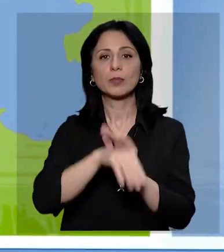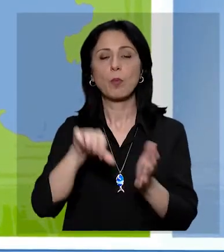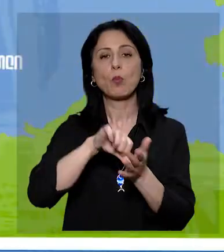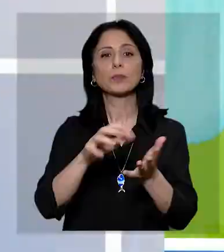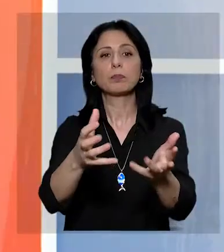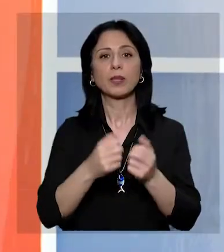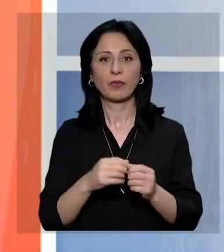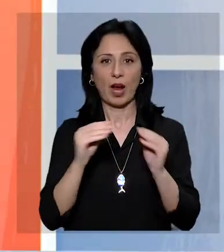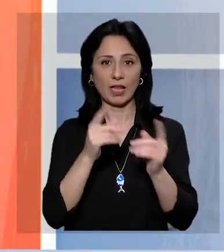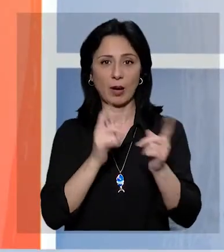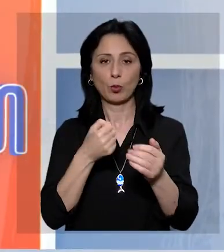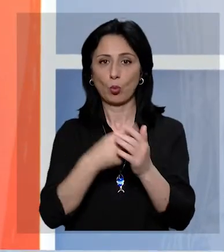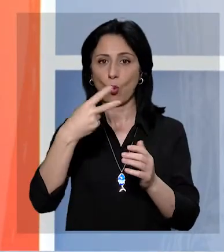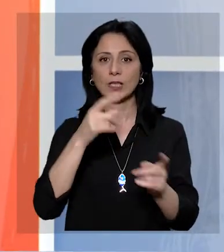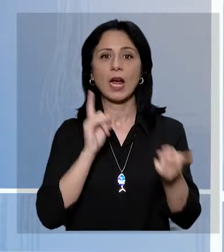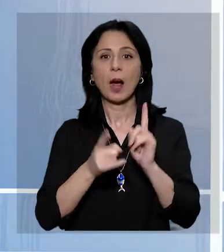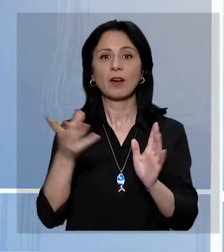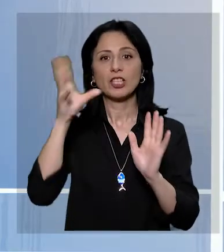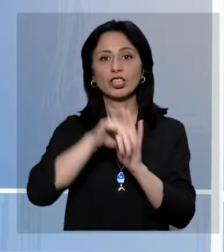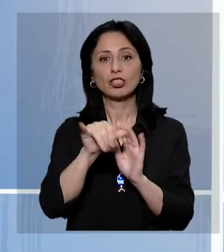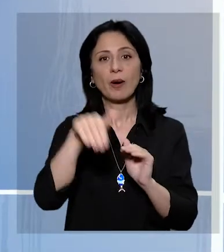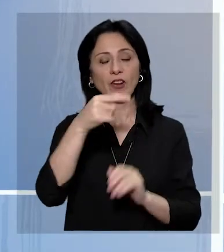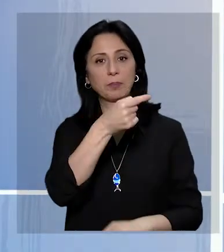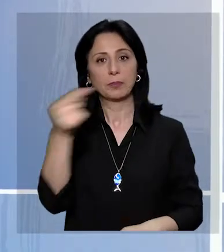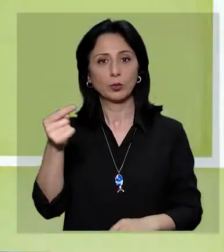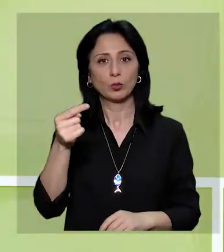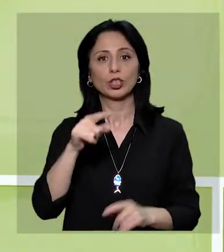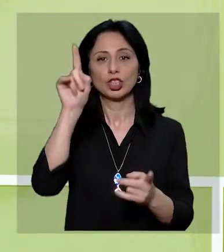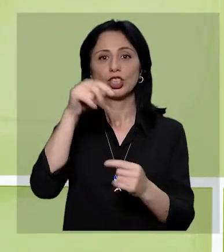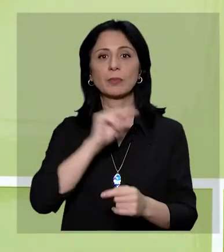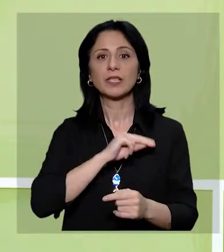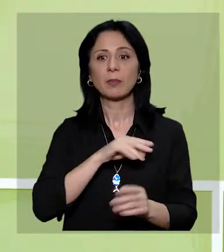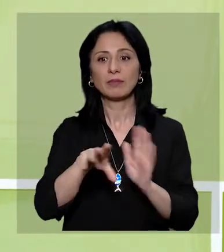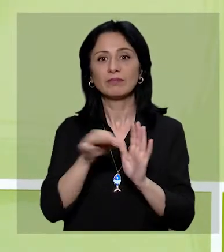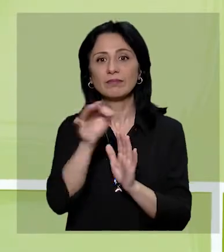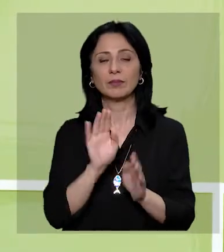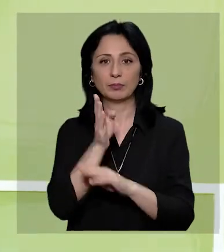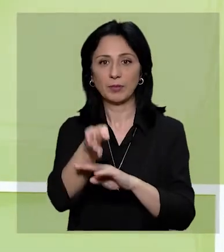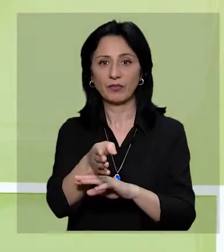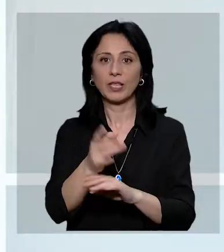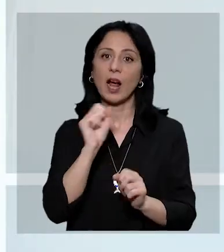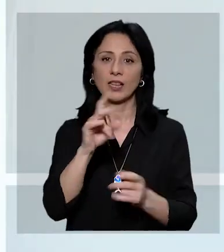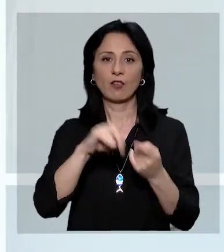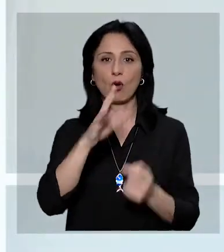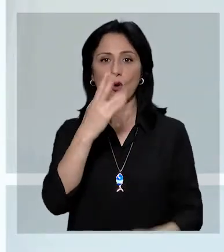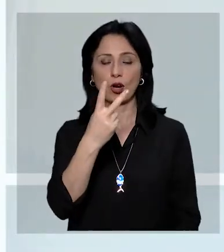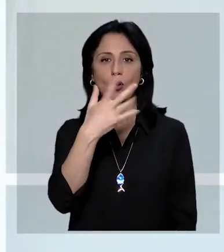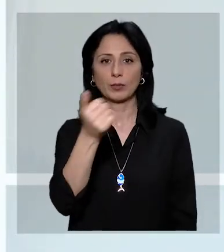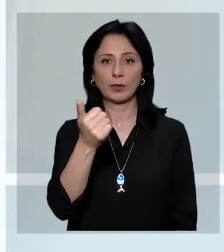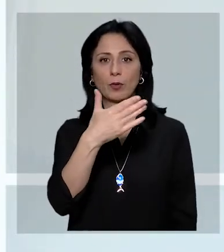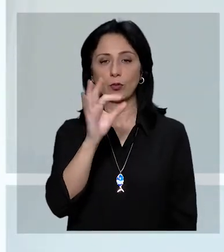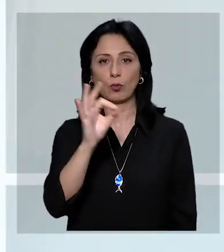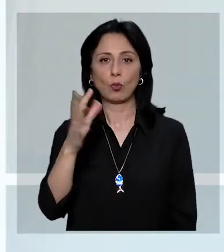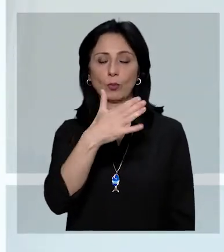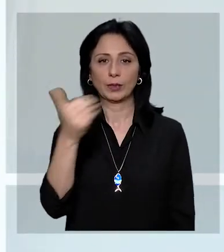İştirak etmək üçün aprelin 10-undan aprelin 20-sində dək 6 və bazar günlərindən başqa hər gün münasib olan Dairə Seçki Komissiyalarına və ya bizə